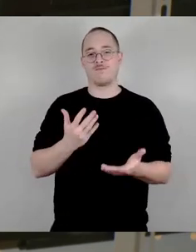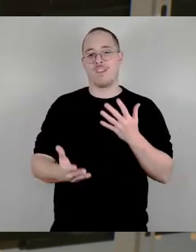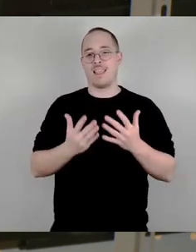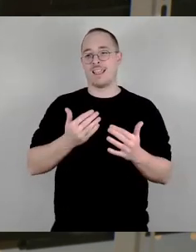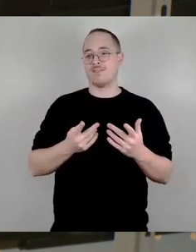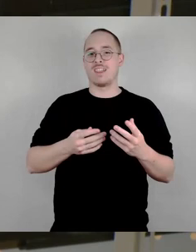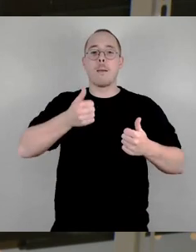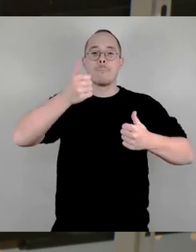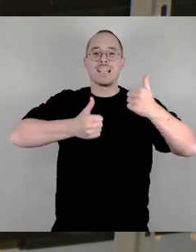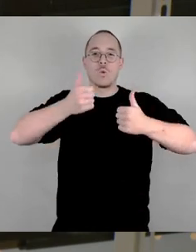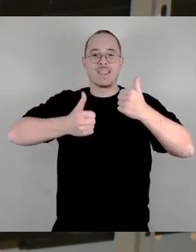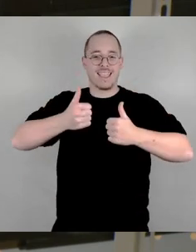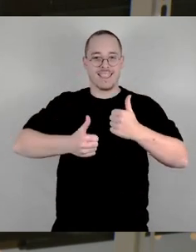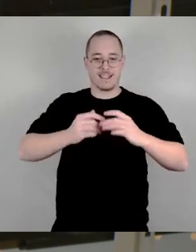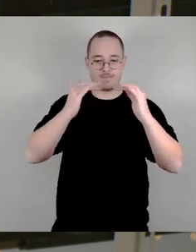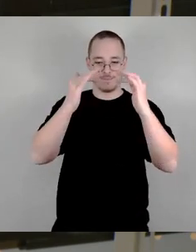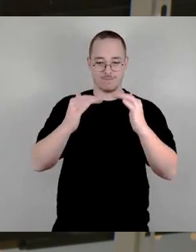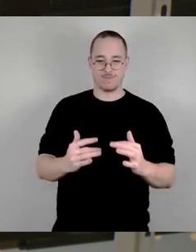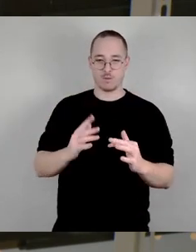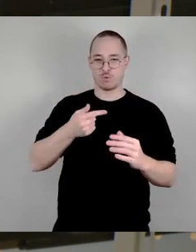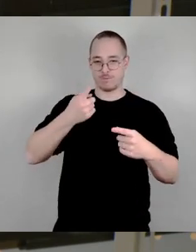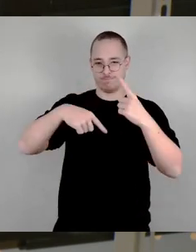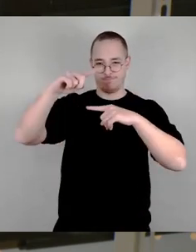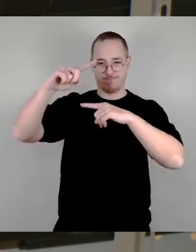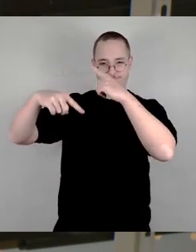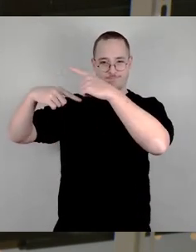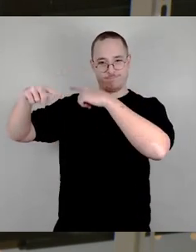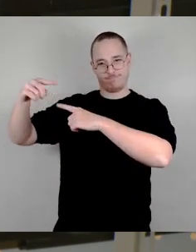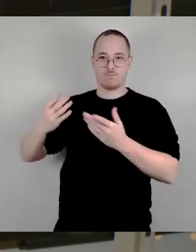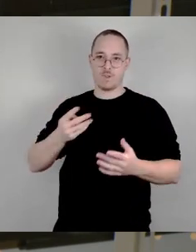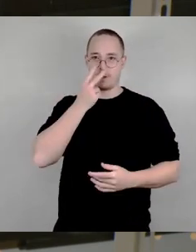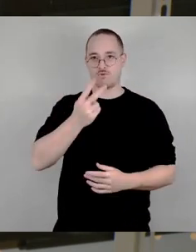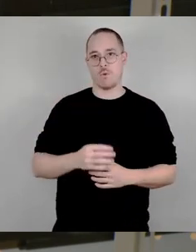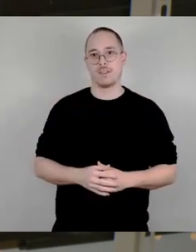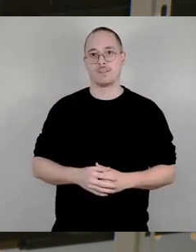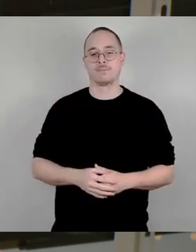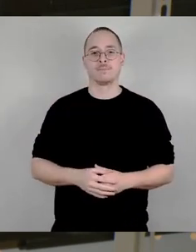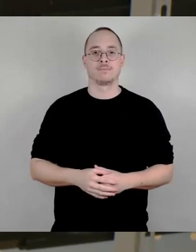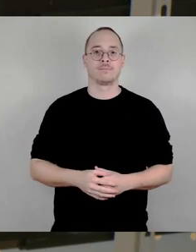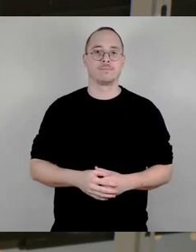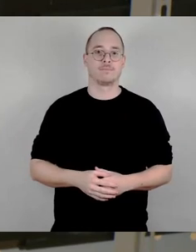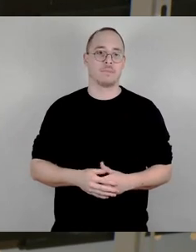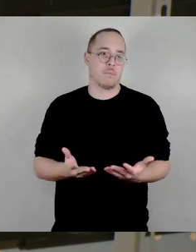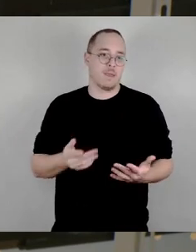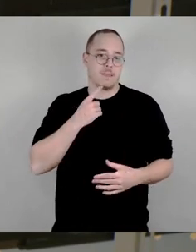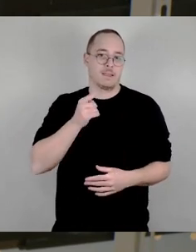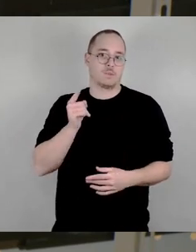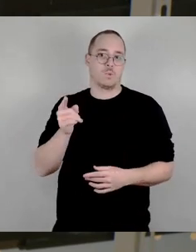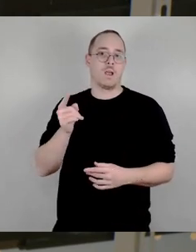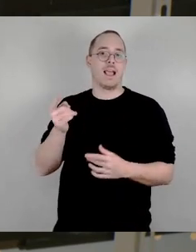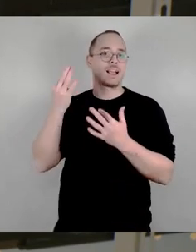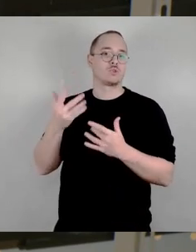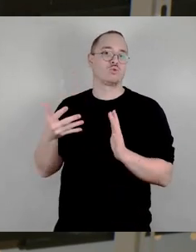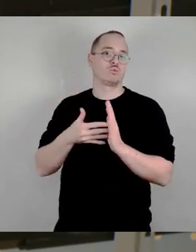so ganz in unserem Sinne ist. Aber ansonsten, wie gesagt, kriegt jetzt, denke ich mal, das Rechnungsprüfungsamt